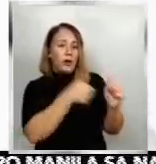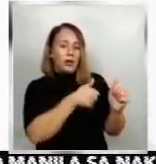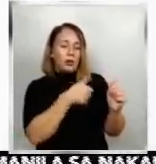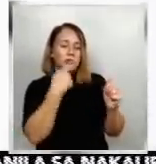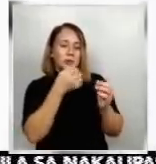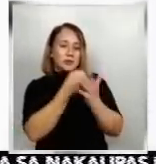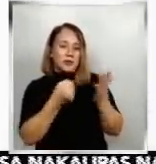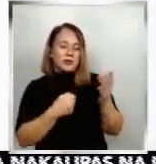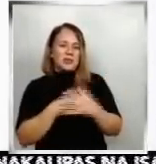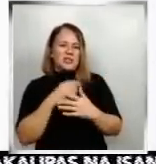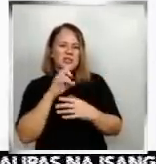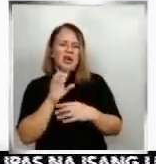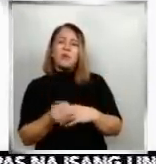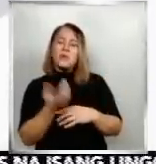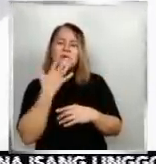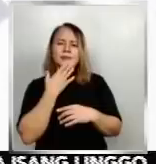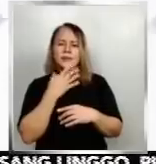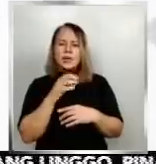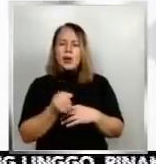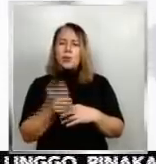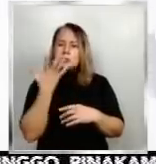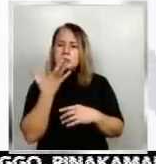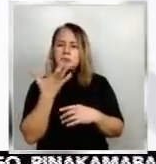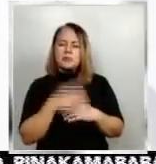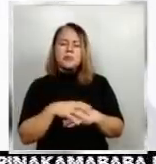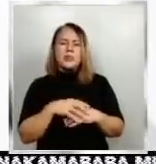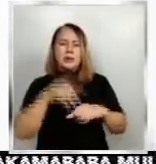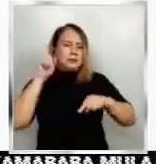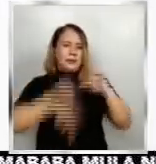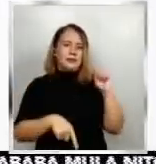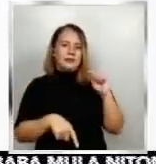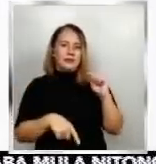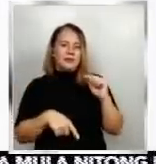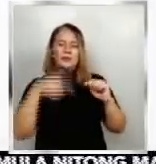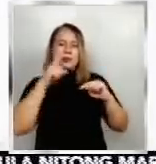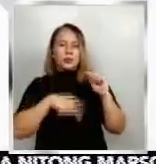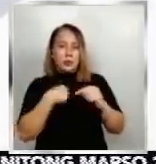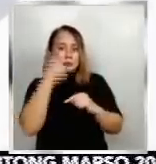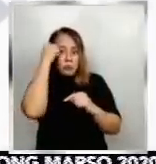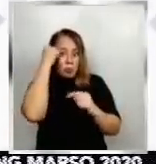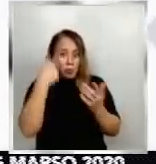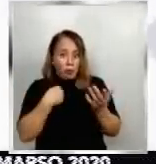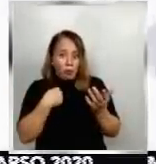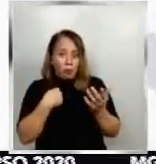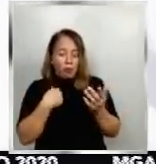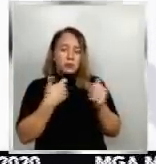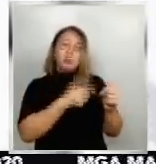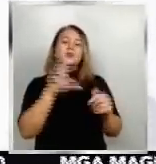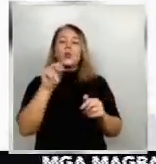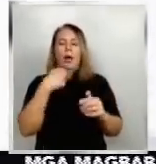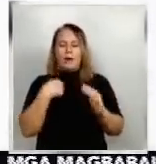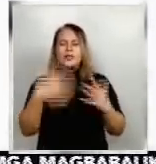presyo. Hindi man pwede yun. Hindi man kami gago para gawin yun. Meron tayong batas dyan.